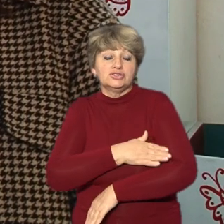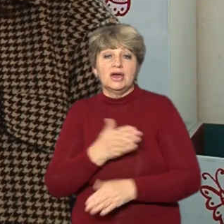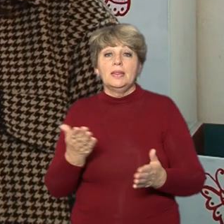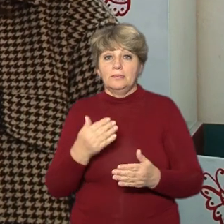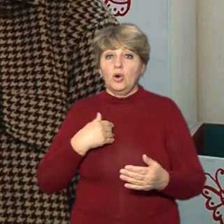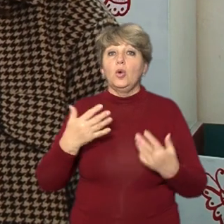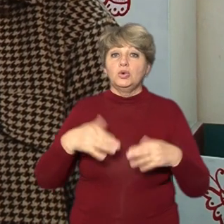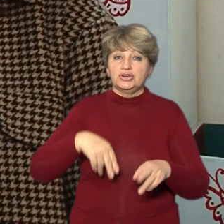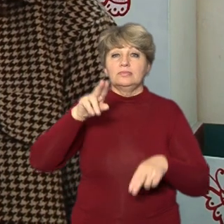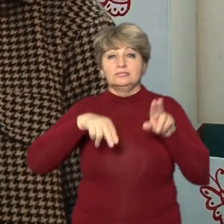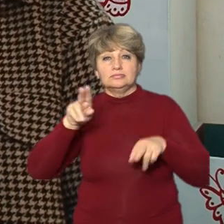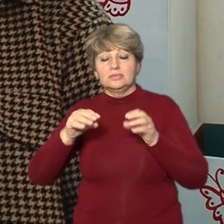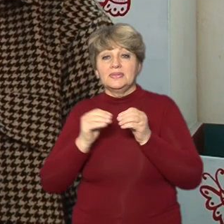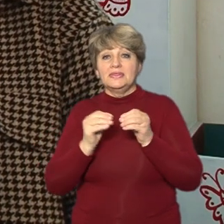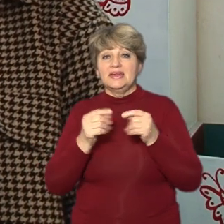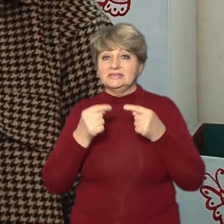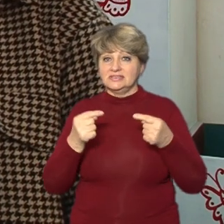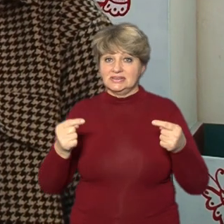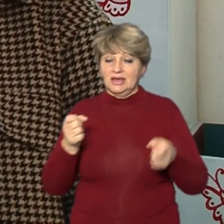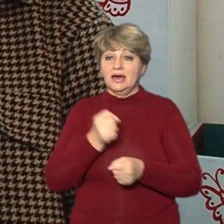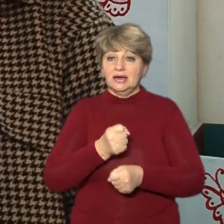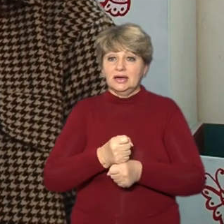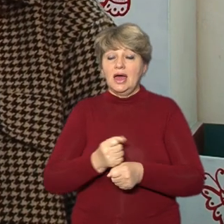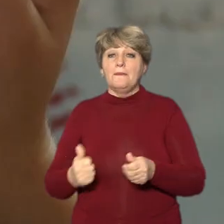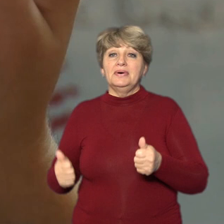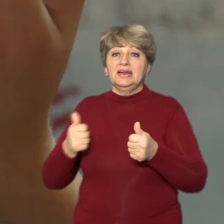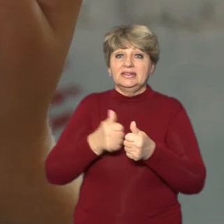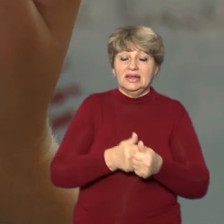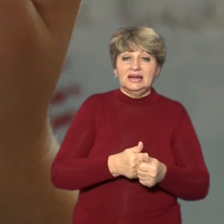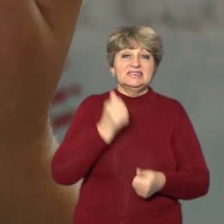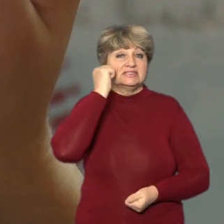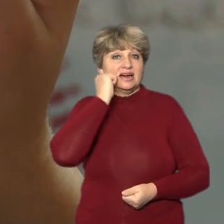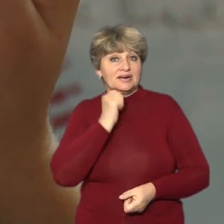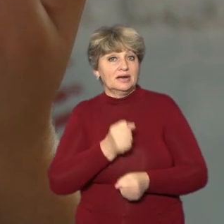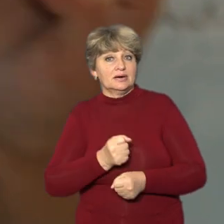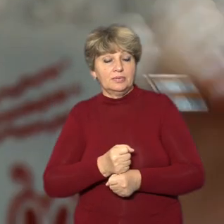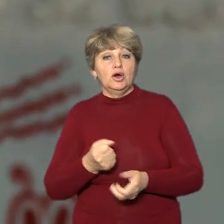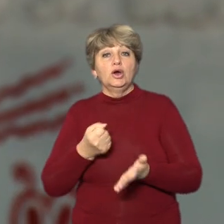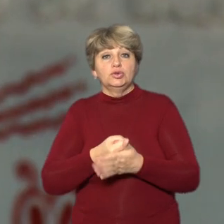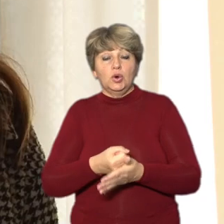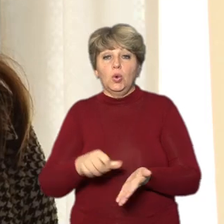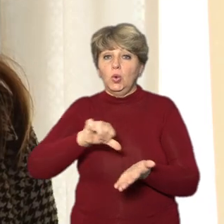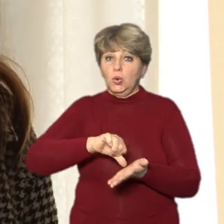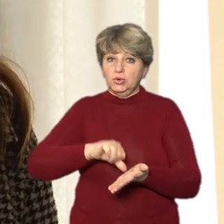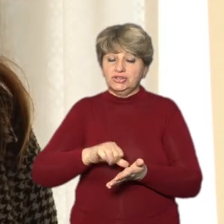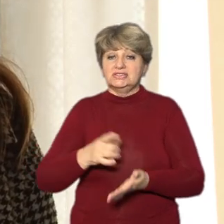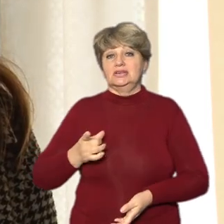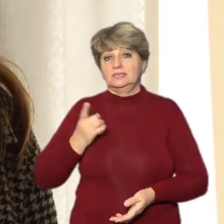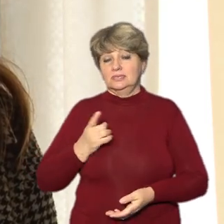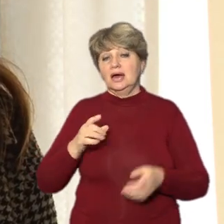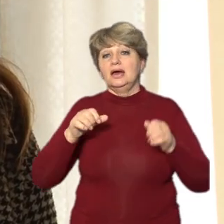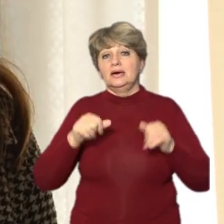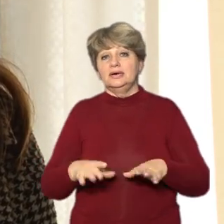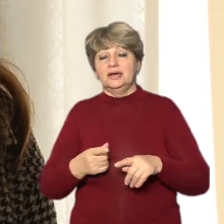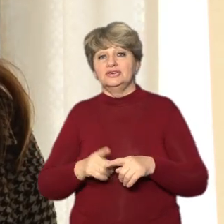намалювали 10 робіт, також приєднали старі роботи. До участі в аукціоні мисткиня вирішила додати ще й основу від